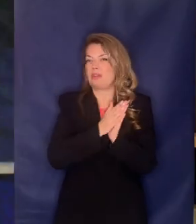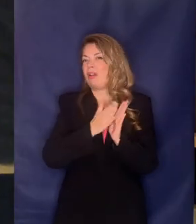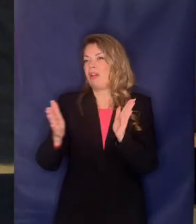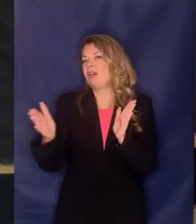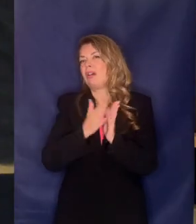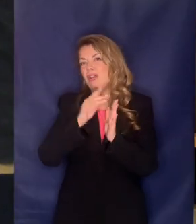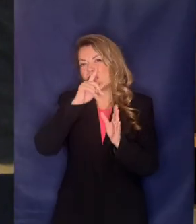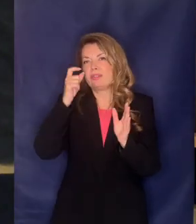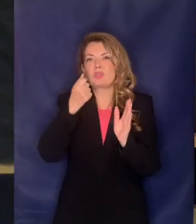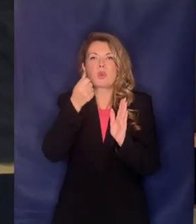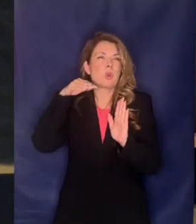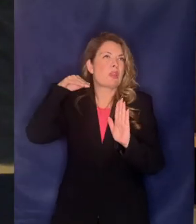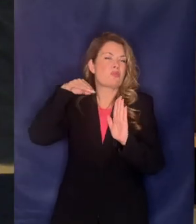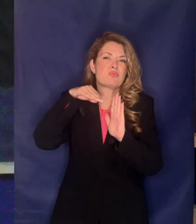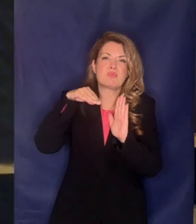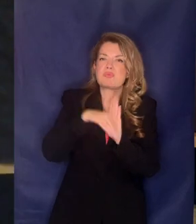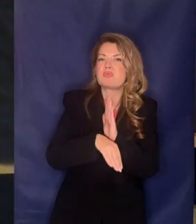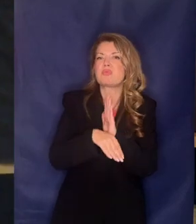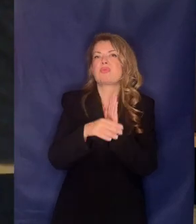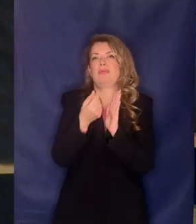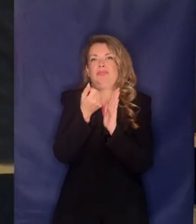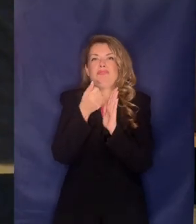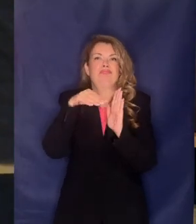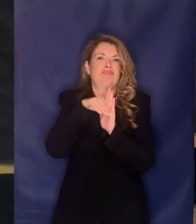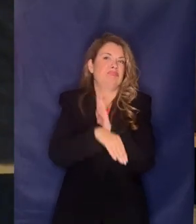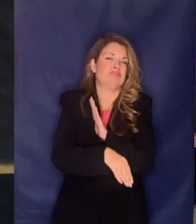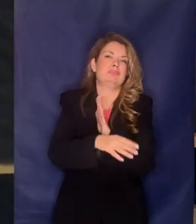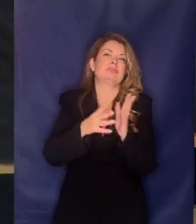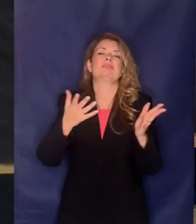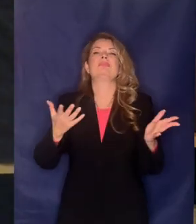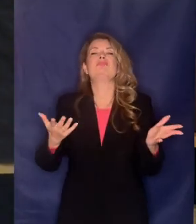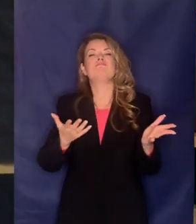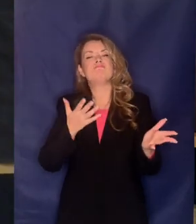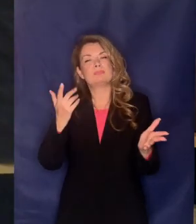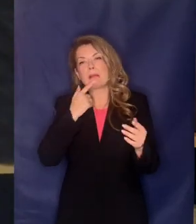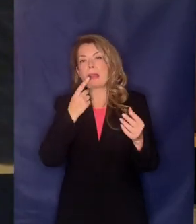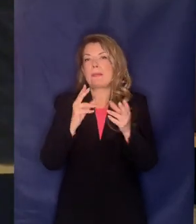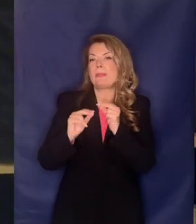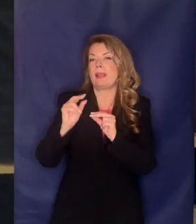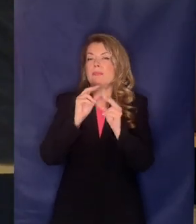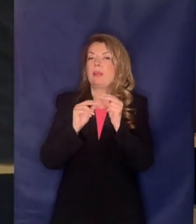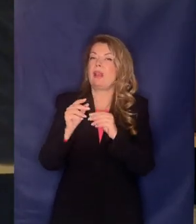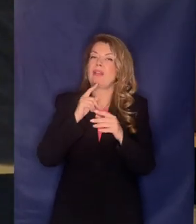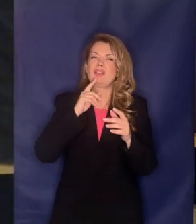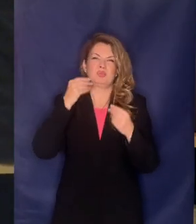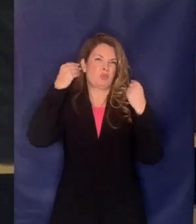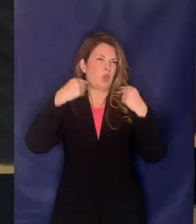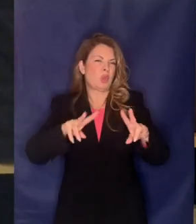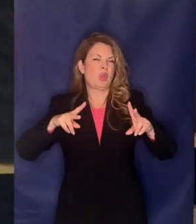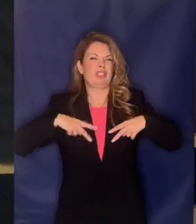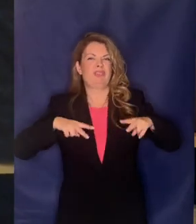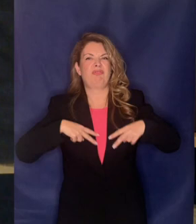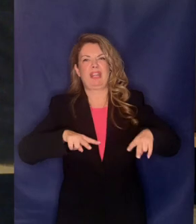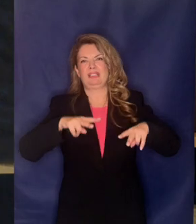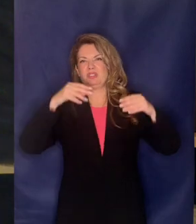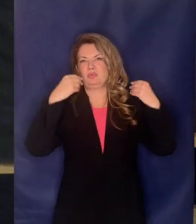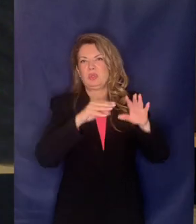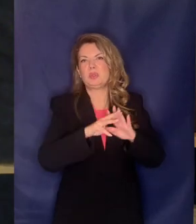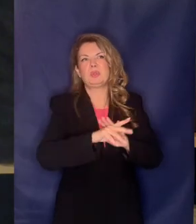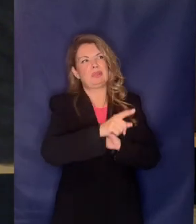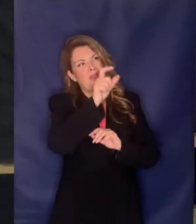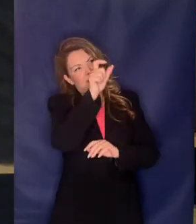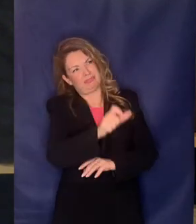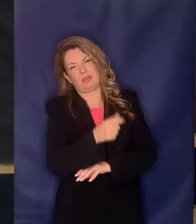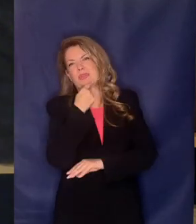έτσι όπου δεν υπάρχει το άλλο αυτό το δημοσιονομικό περιορισμό στο να μιλάνε για κυβέρνηση αχρήστων τον κύριο Μητσοτάκη να τον απευθύνονται